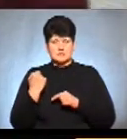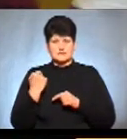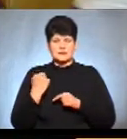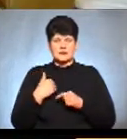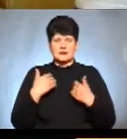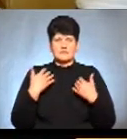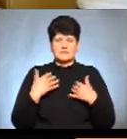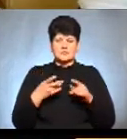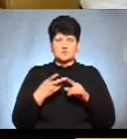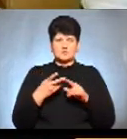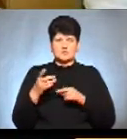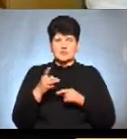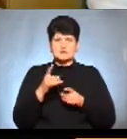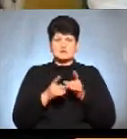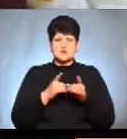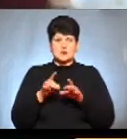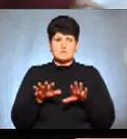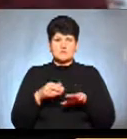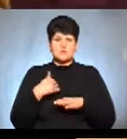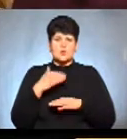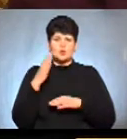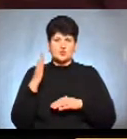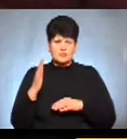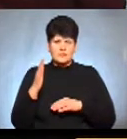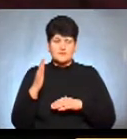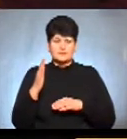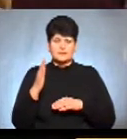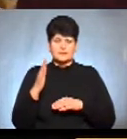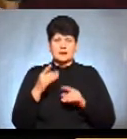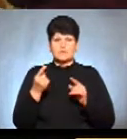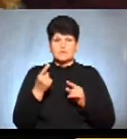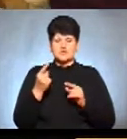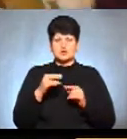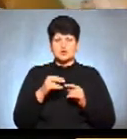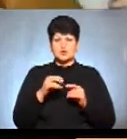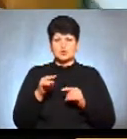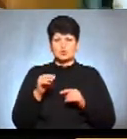вдруге змінюю місце голосування, тобто на першому турі голосував тут.